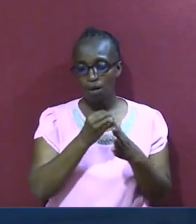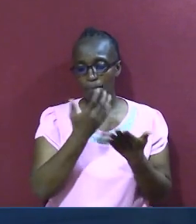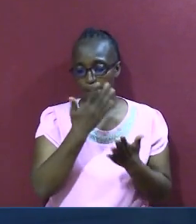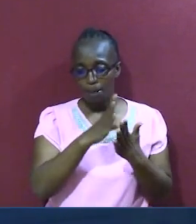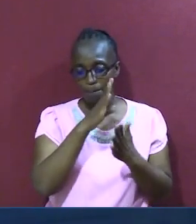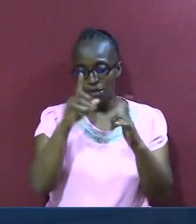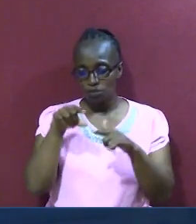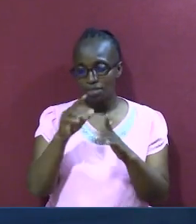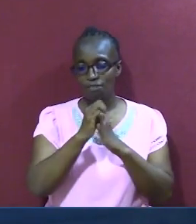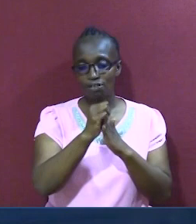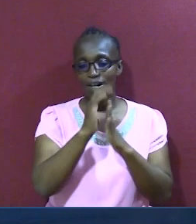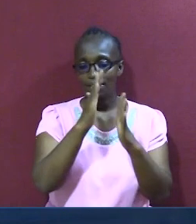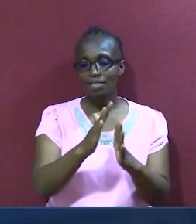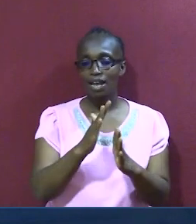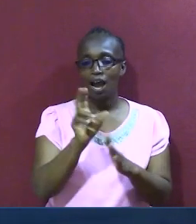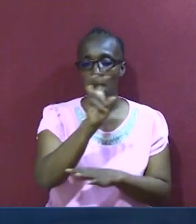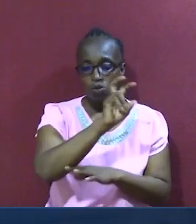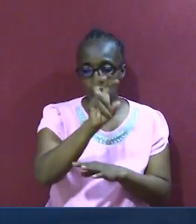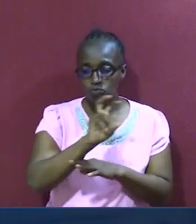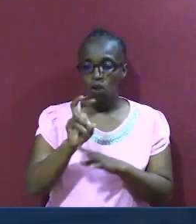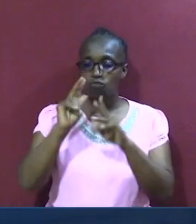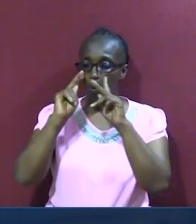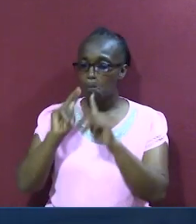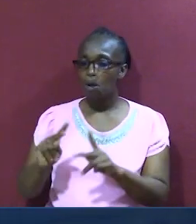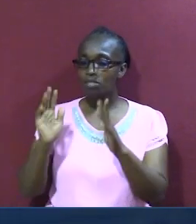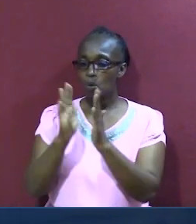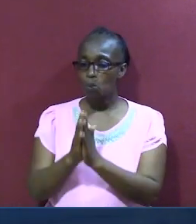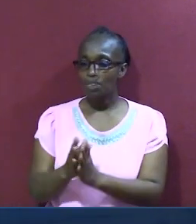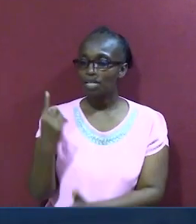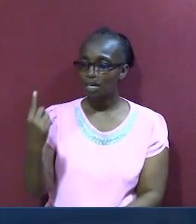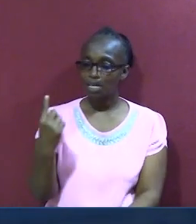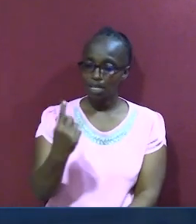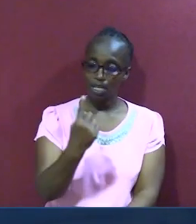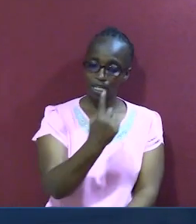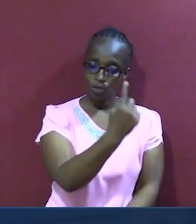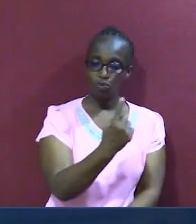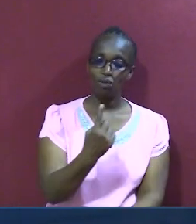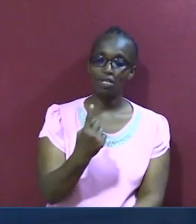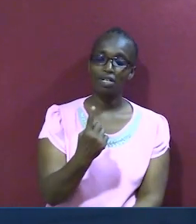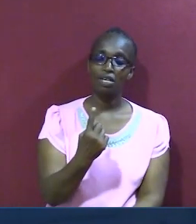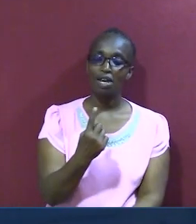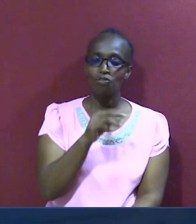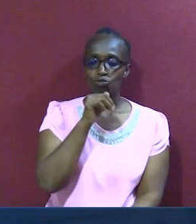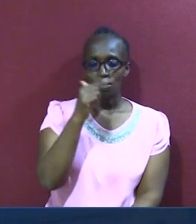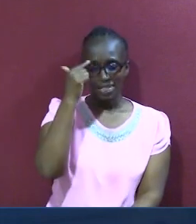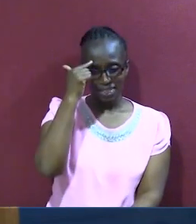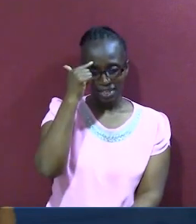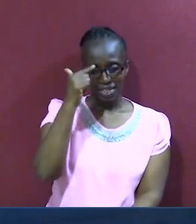amani, na kila mtu, ata kuona ya kwamba, ni kama kuna ushindi, wakati ya mbapo,